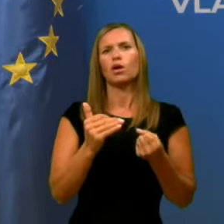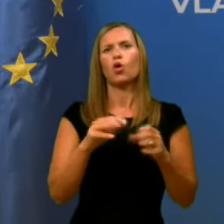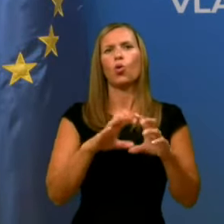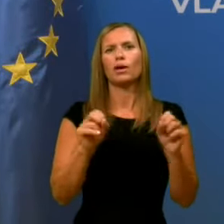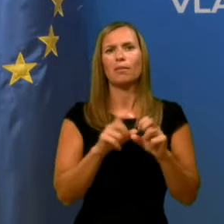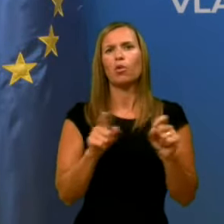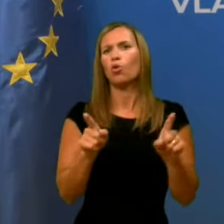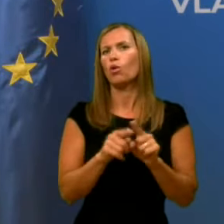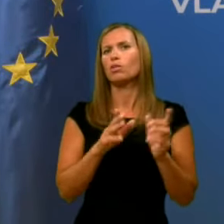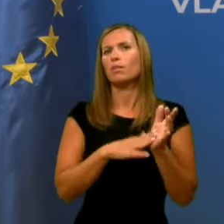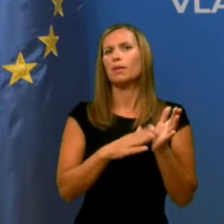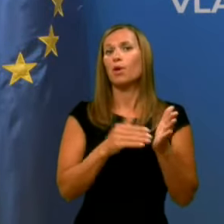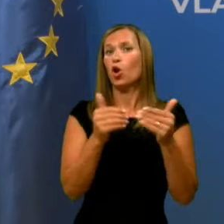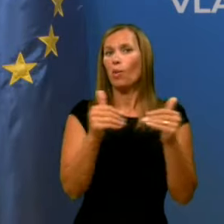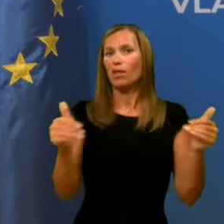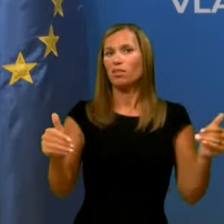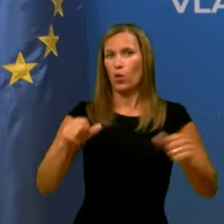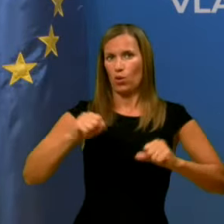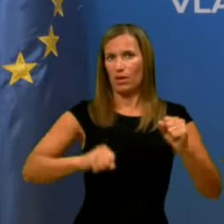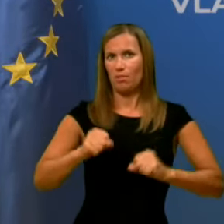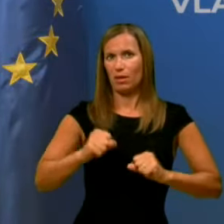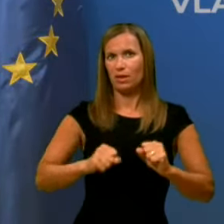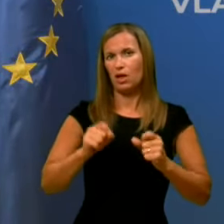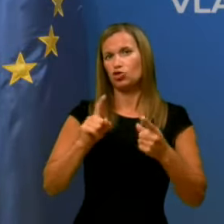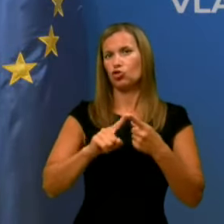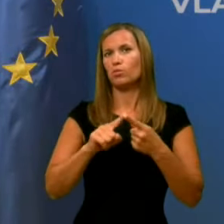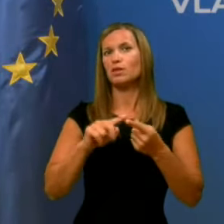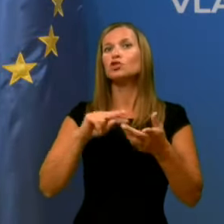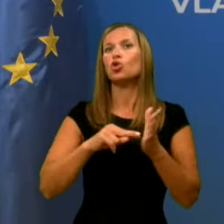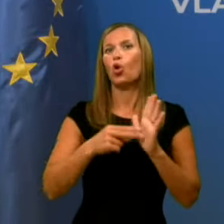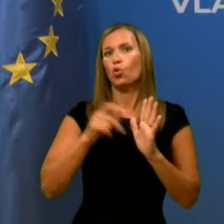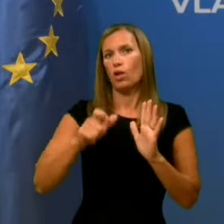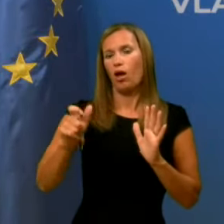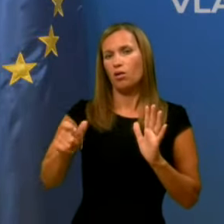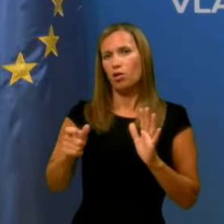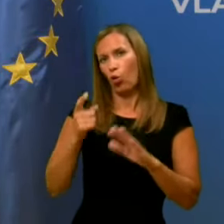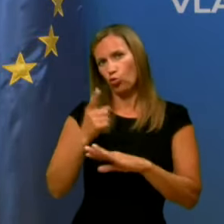okolikor bi stroka presodila, da je to potrebno.